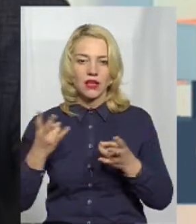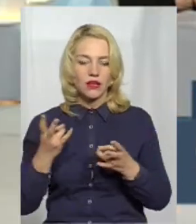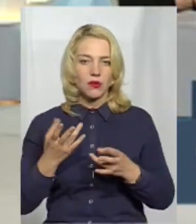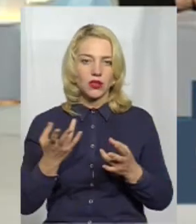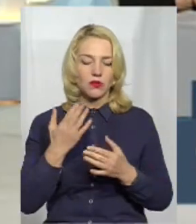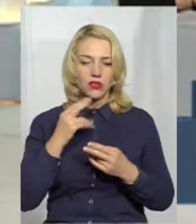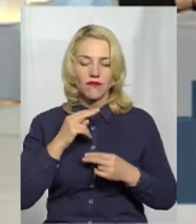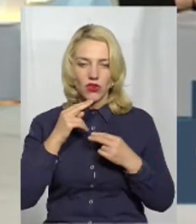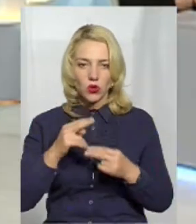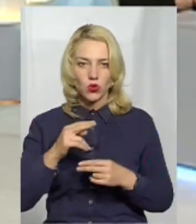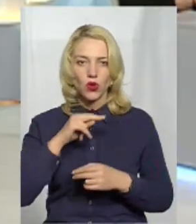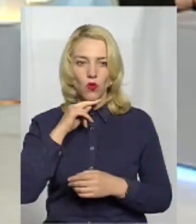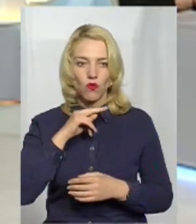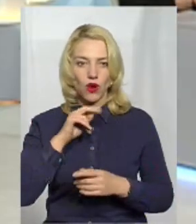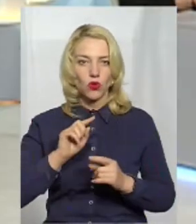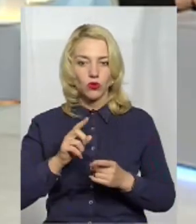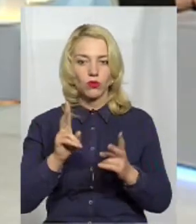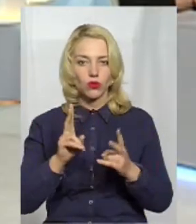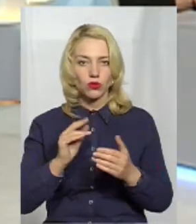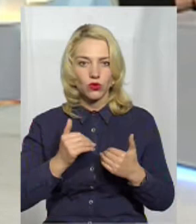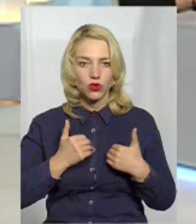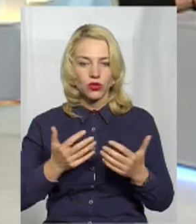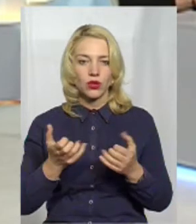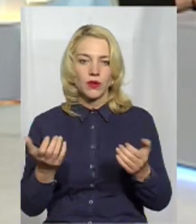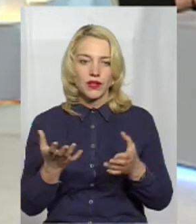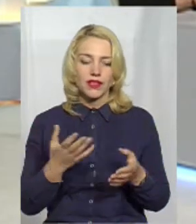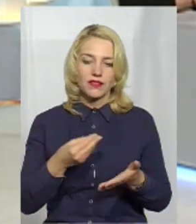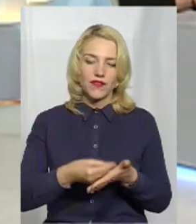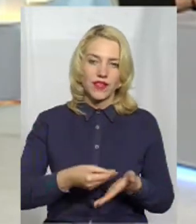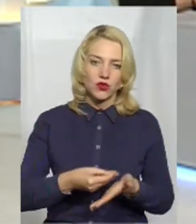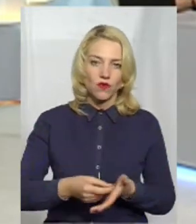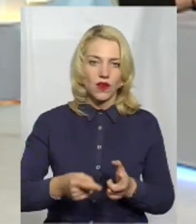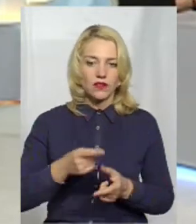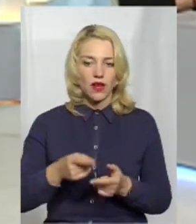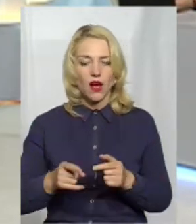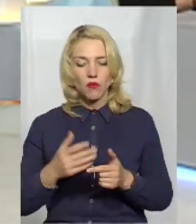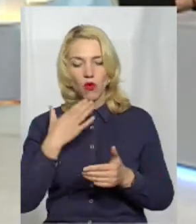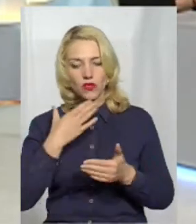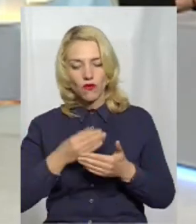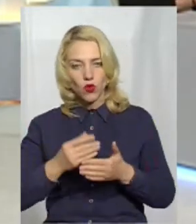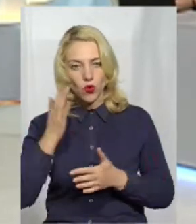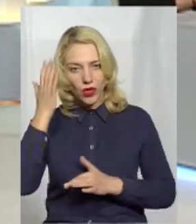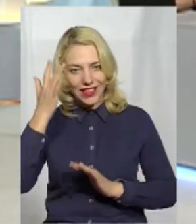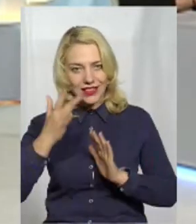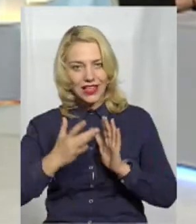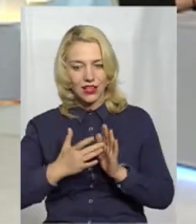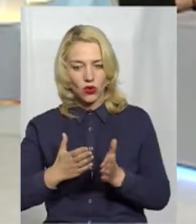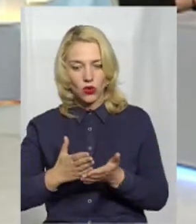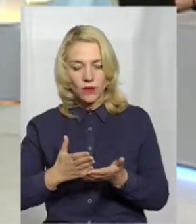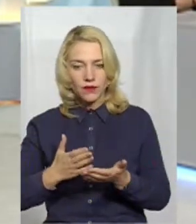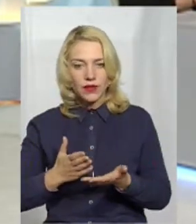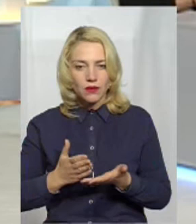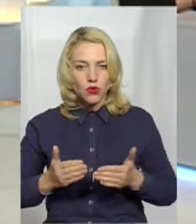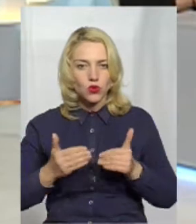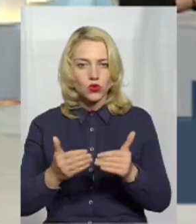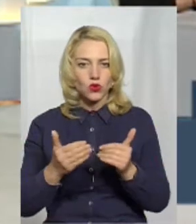увагу. Тому усім, хто хоче отримати якесь фінансування або хоче впровадити свою ідею, їм обов'язково потрібно відвідувати такі